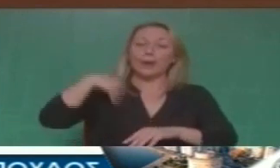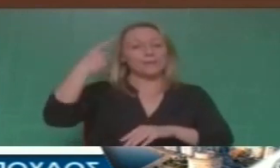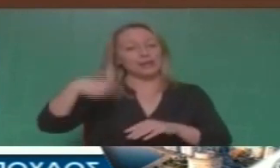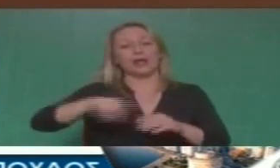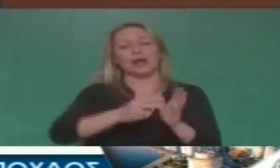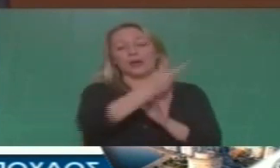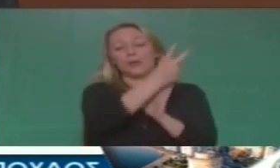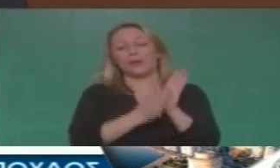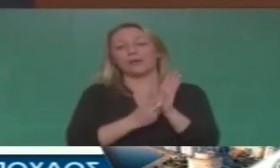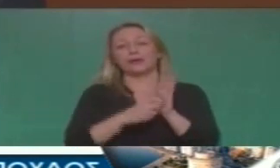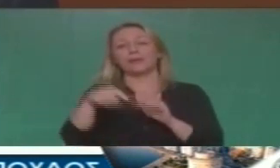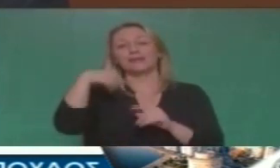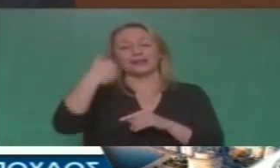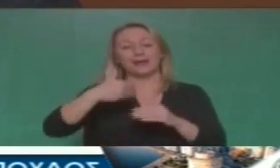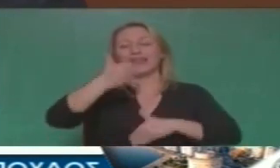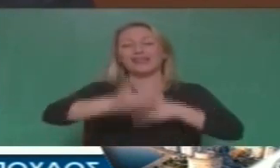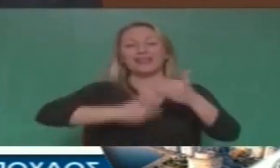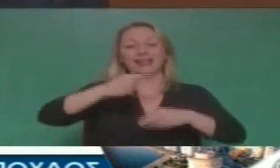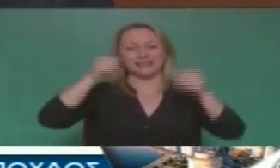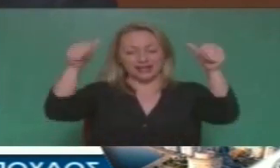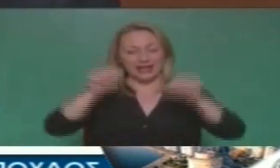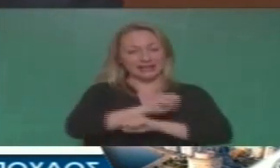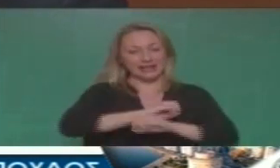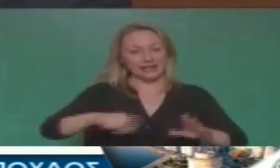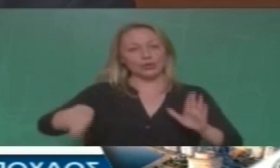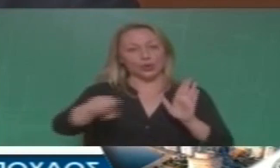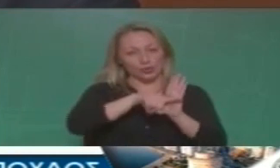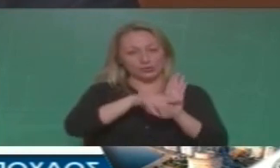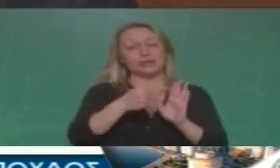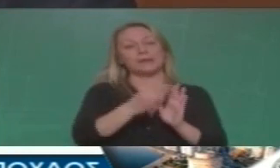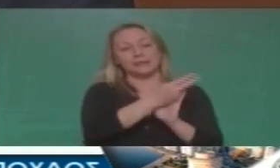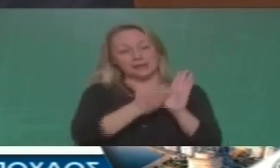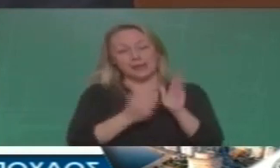από το χρόνο της διαδικασίας των ανακοινώσεων των επικεφαλής των παρατάξεων.